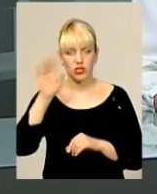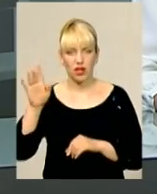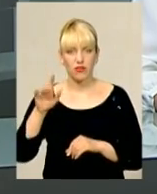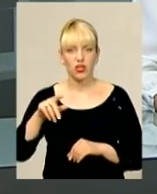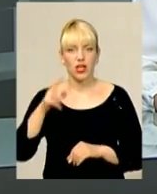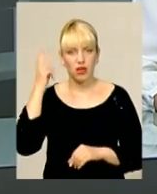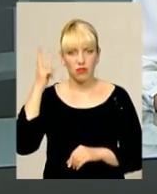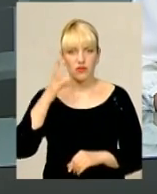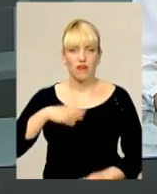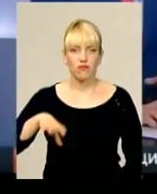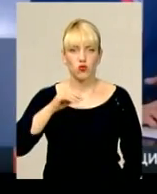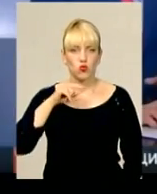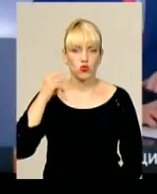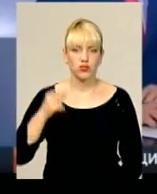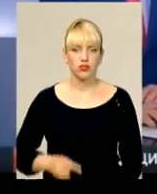Росію.